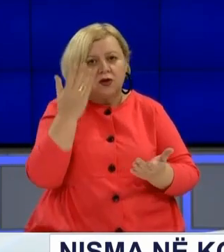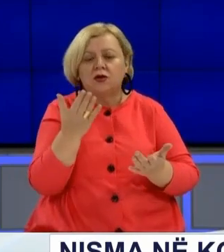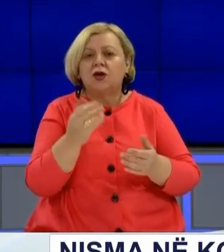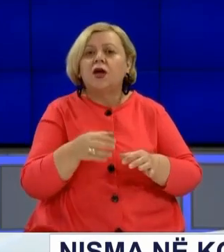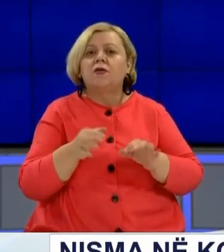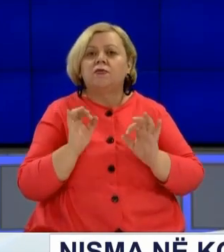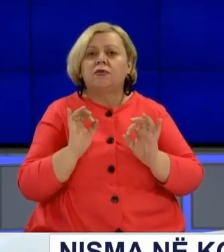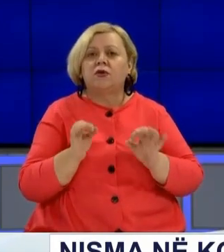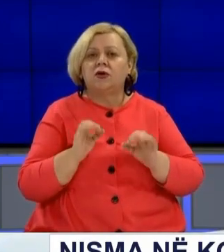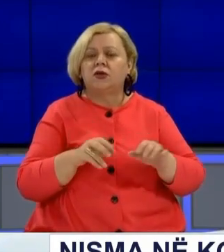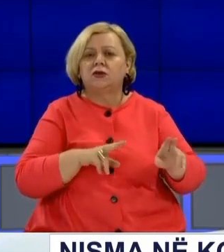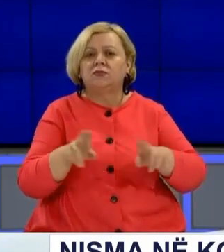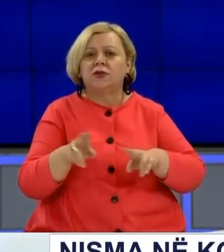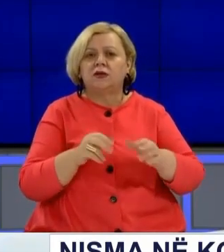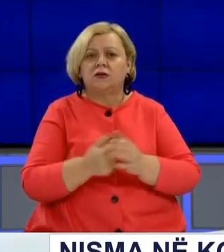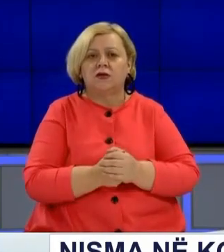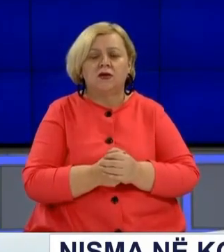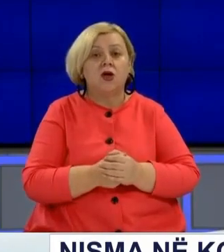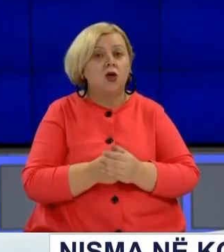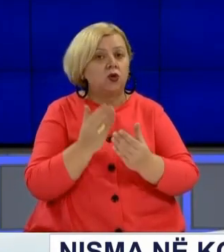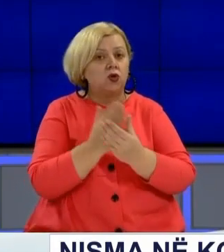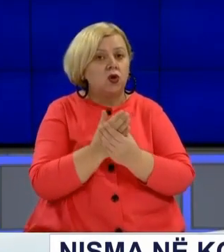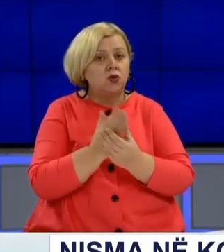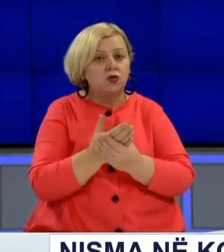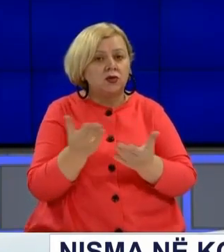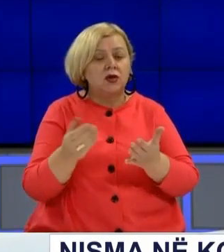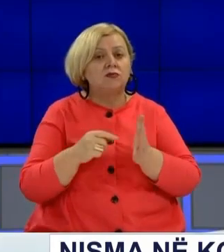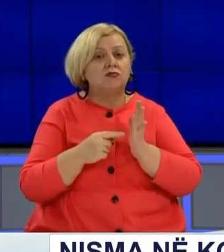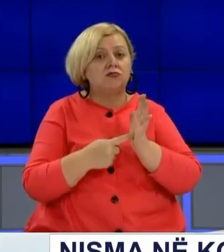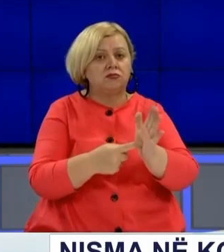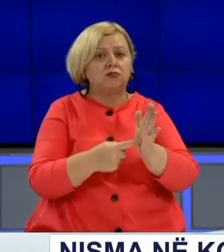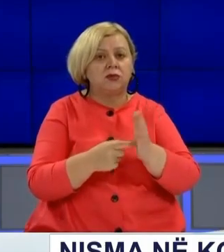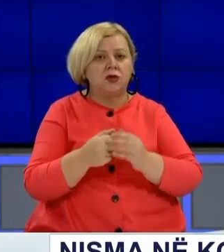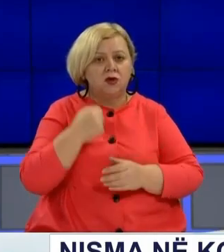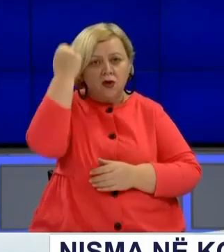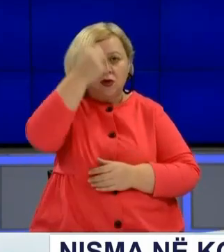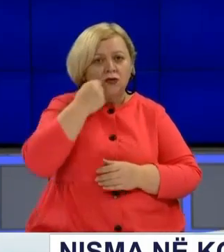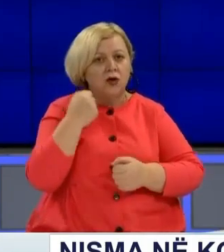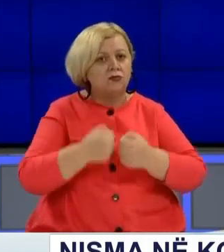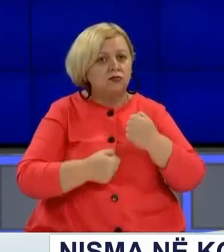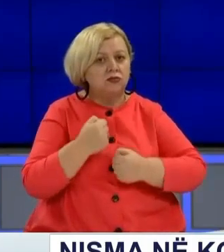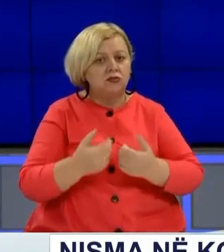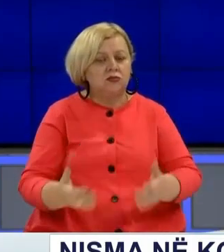Speciale ka dërzuar dosje që lidhen me krimet që janë kryer në Kosovë.